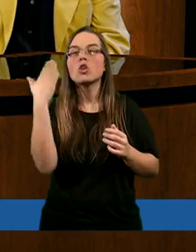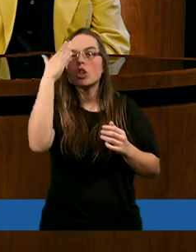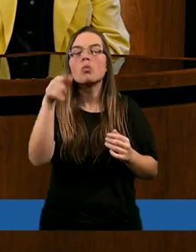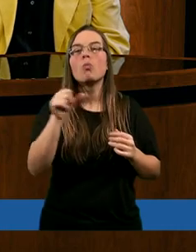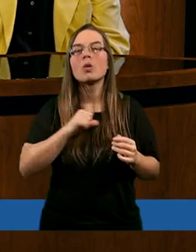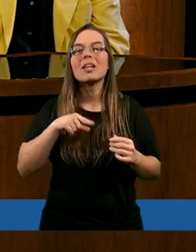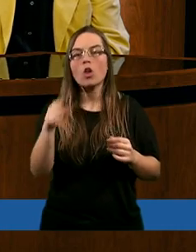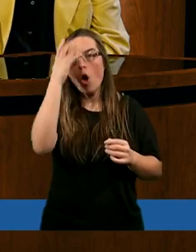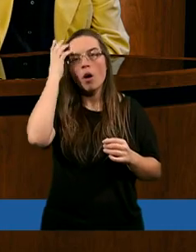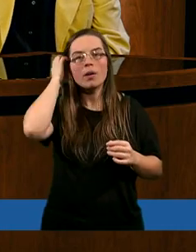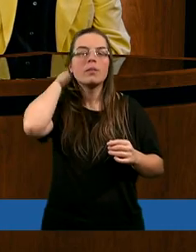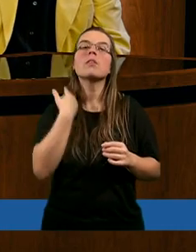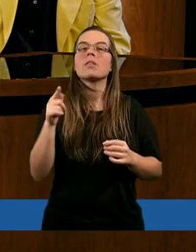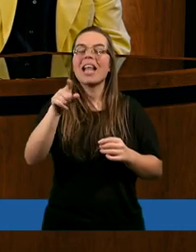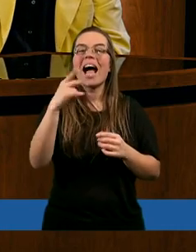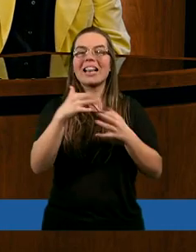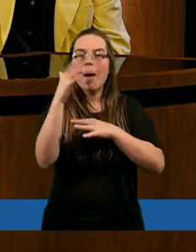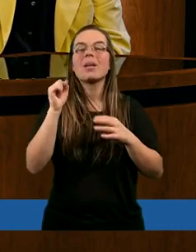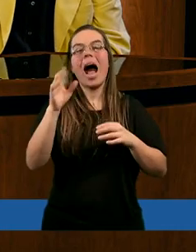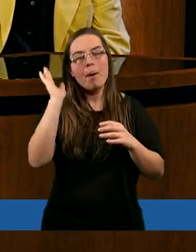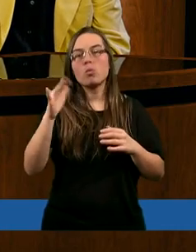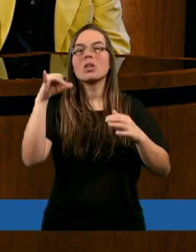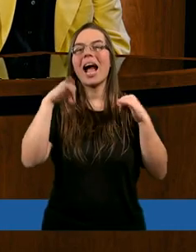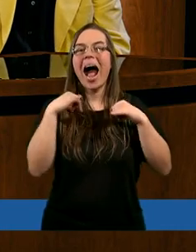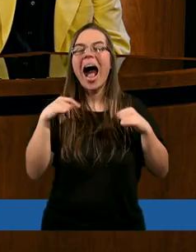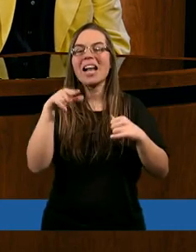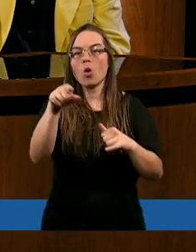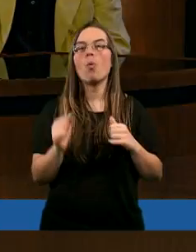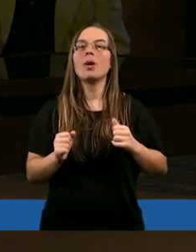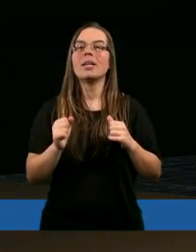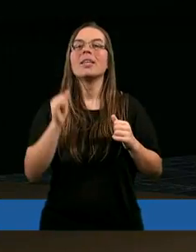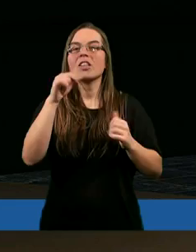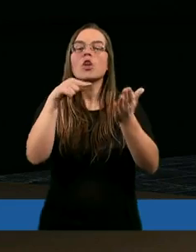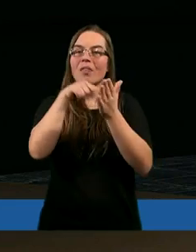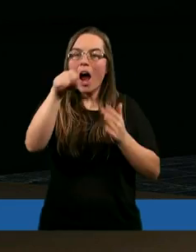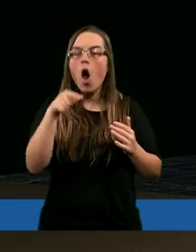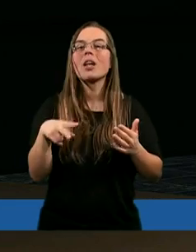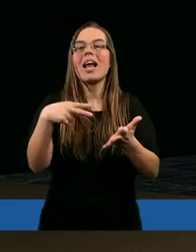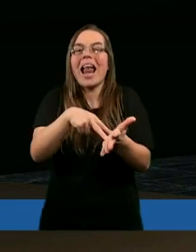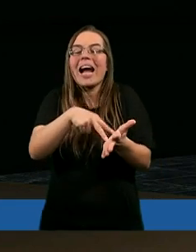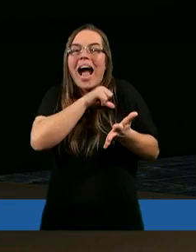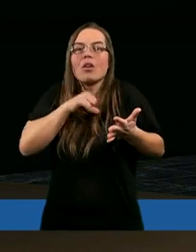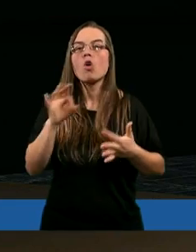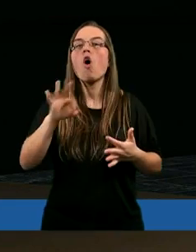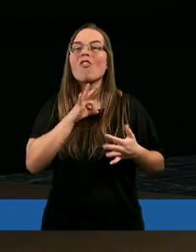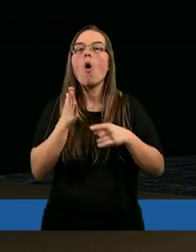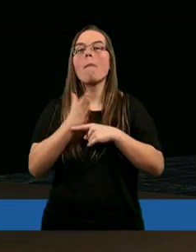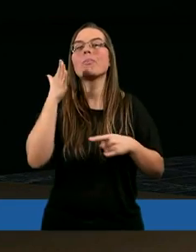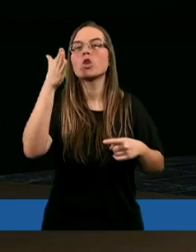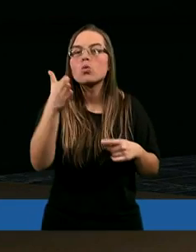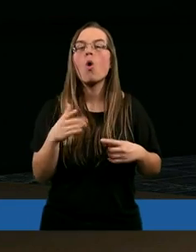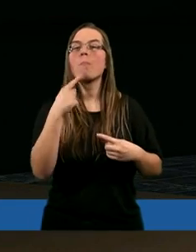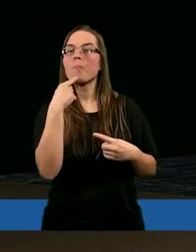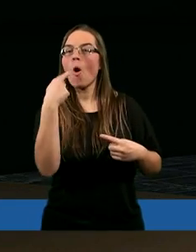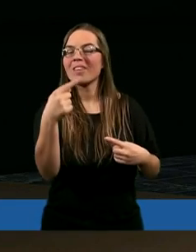ta drabina, a później anioł był razem z nim. I on, lękając się o swoją przyszłość,